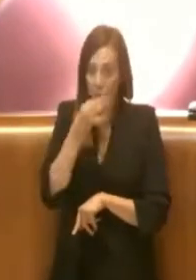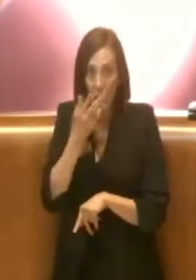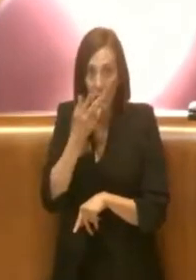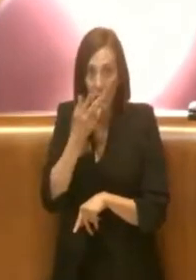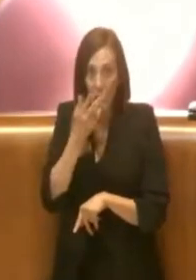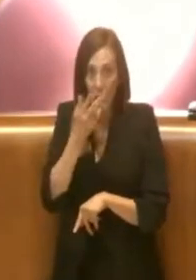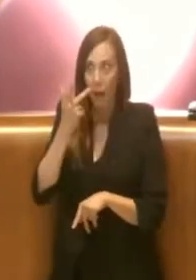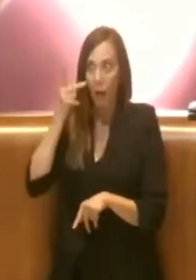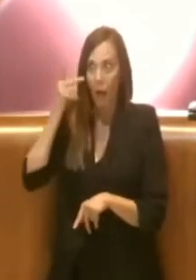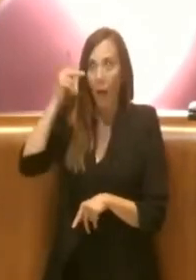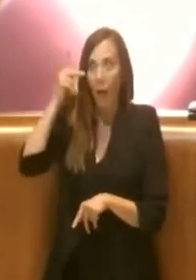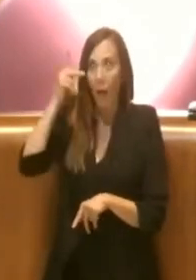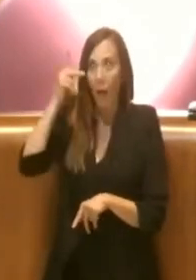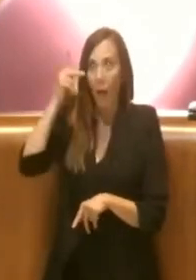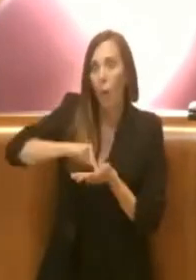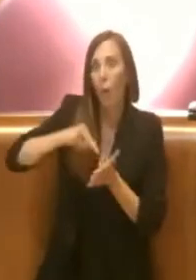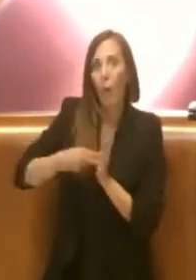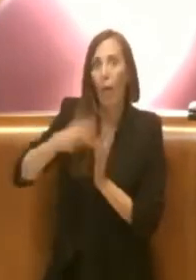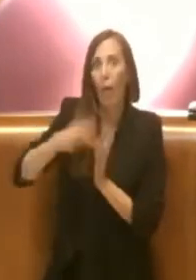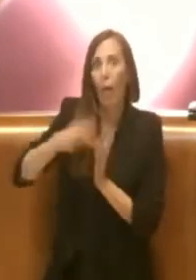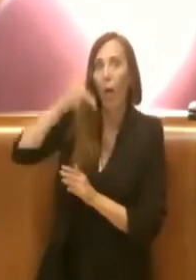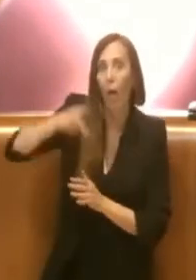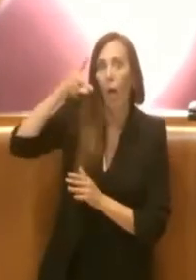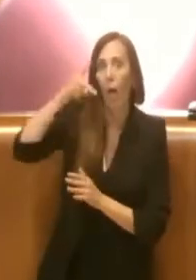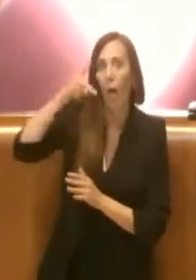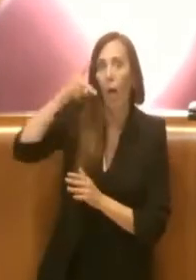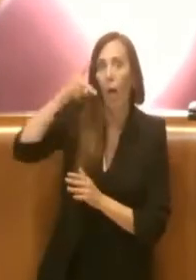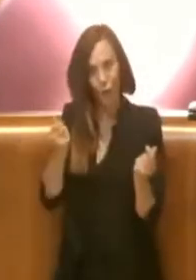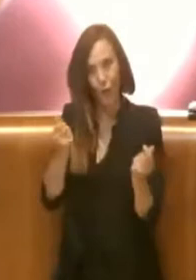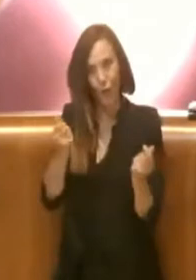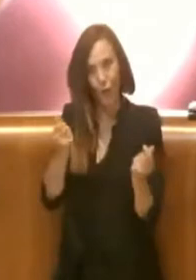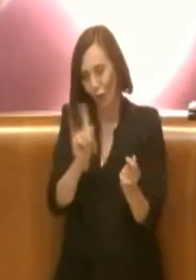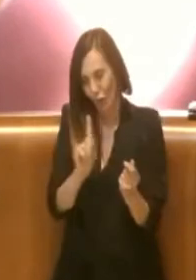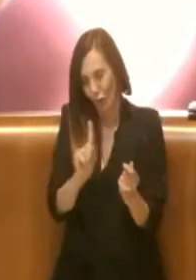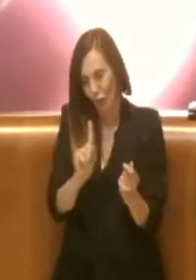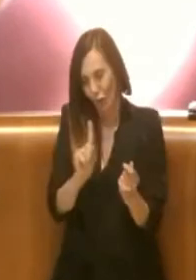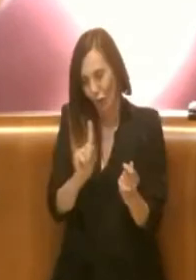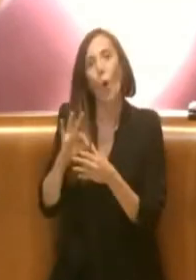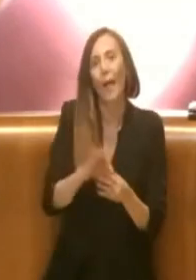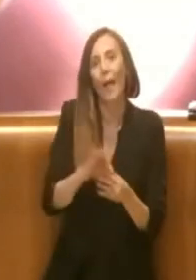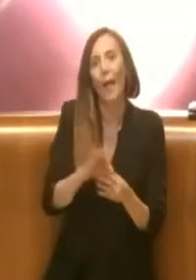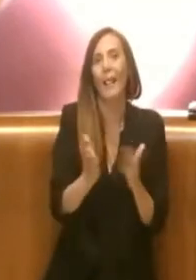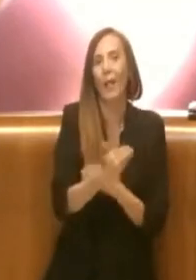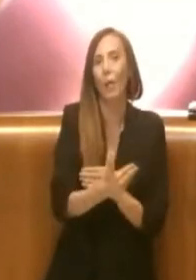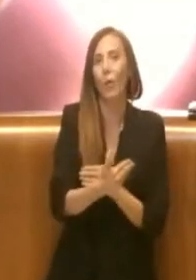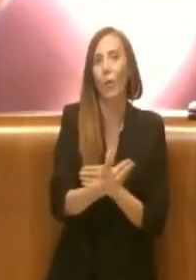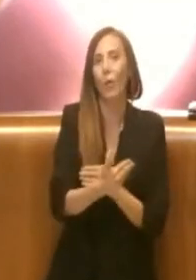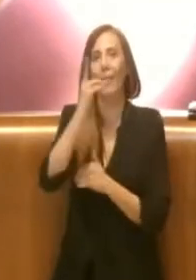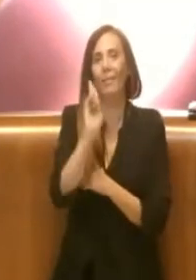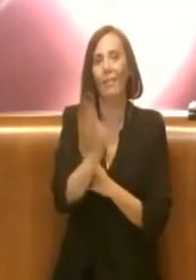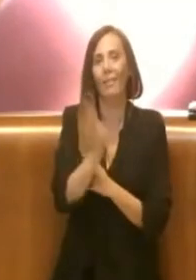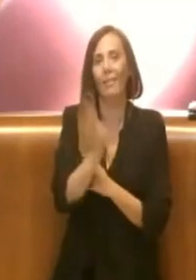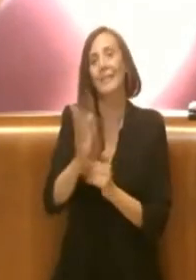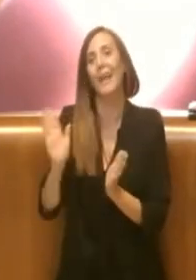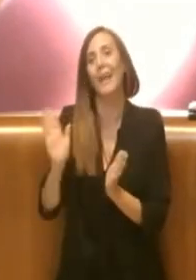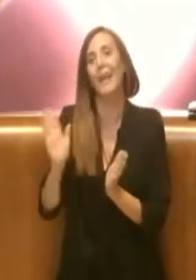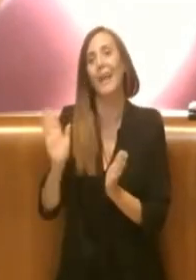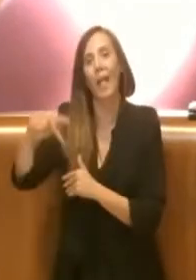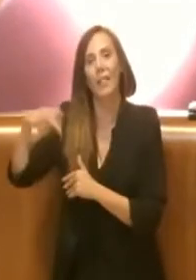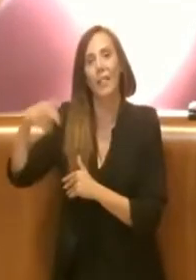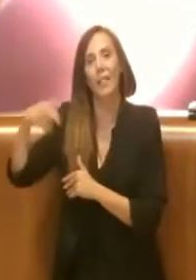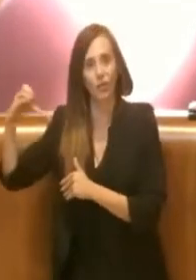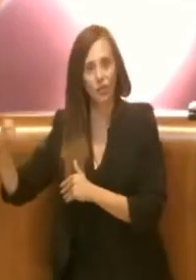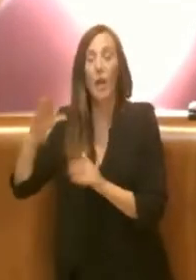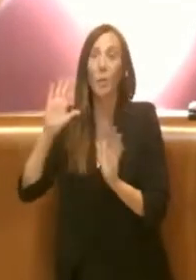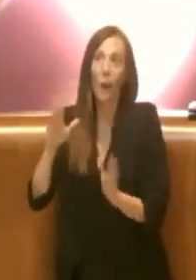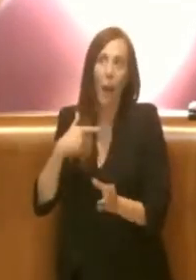annose, anche problematiche che investono la categoria taxi e anche la categoria NCC, però riteniamo che